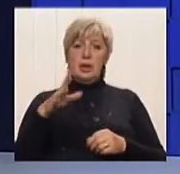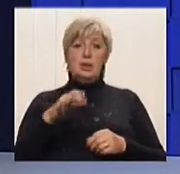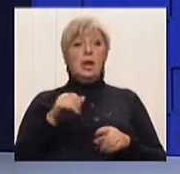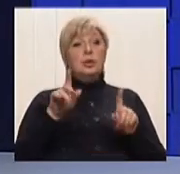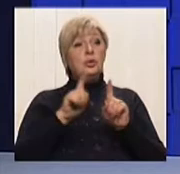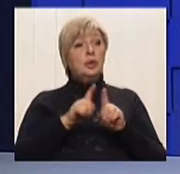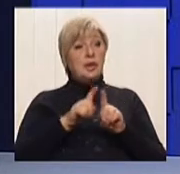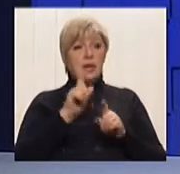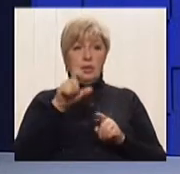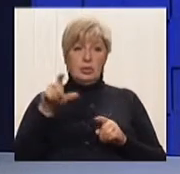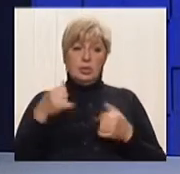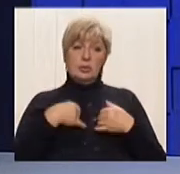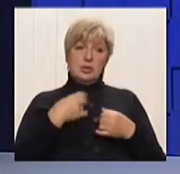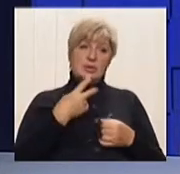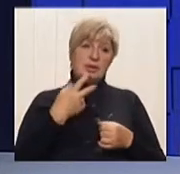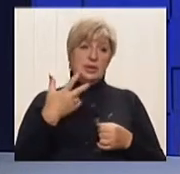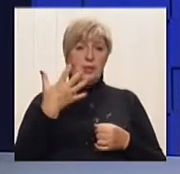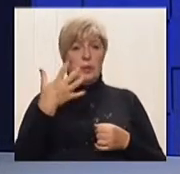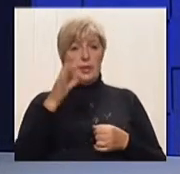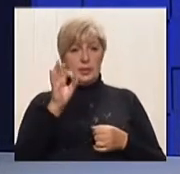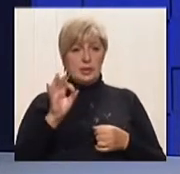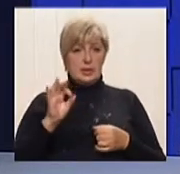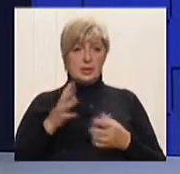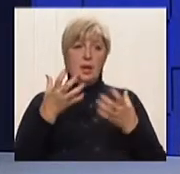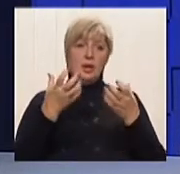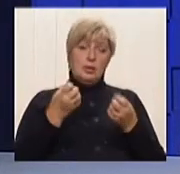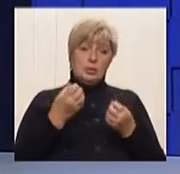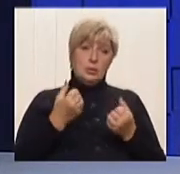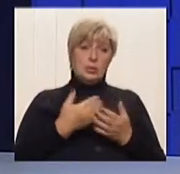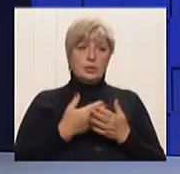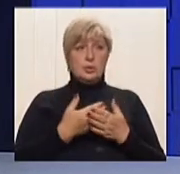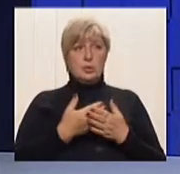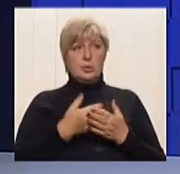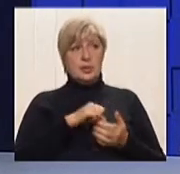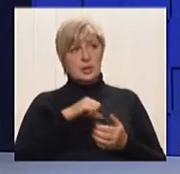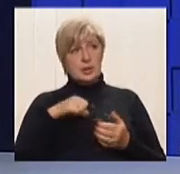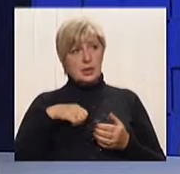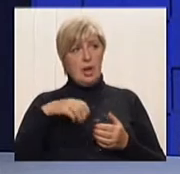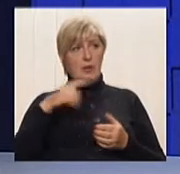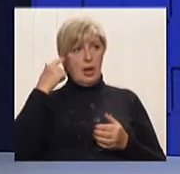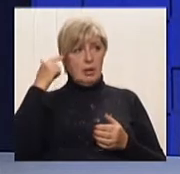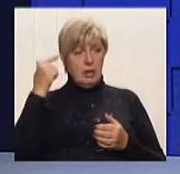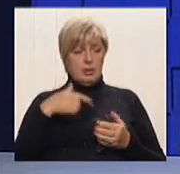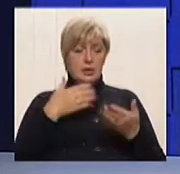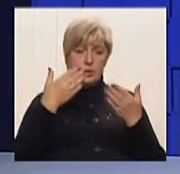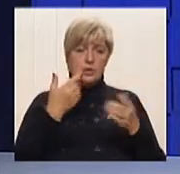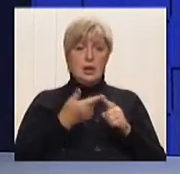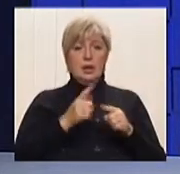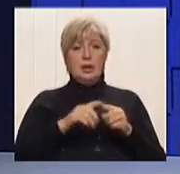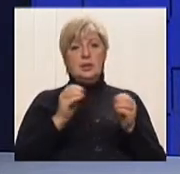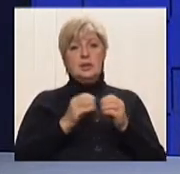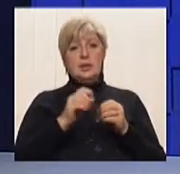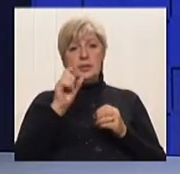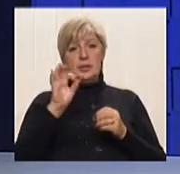-3-5 процентів. Ну, ще процентів 5, які десь щось читають, хочуть це знати, але це 10 процентів.